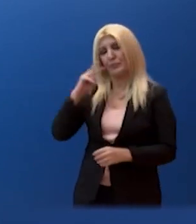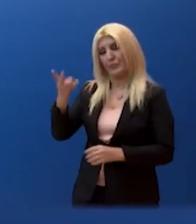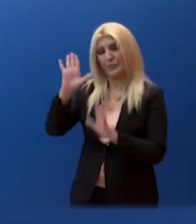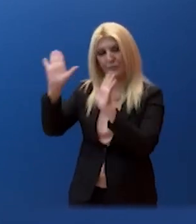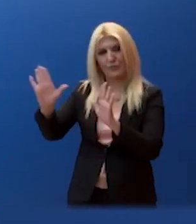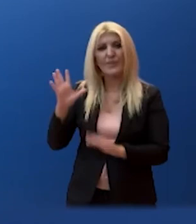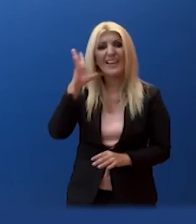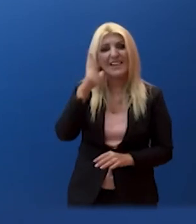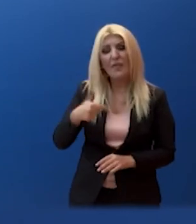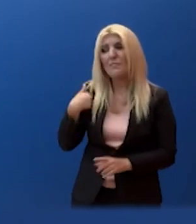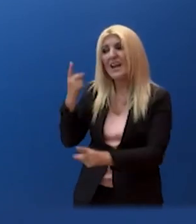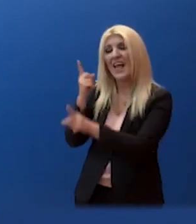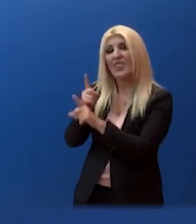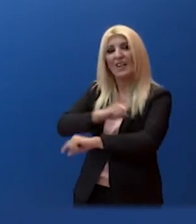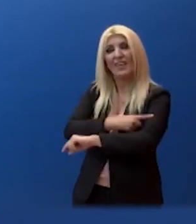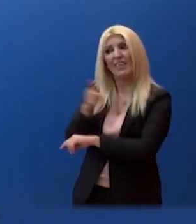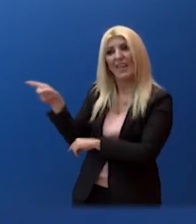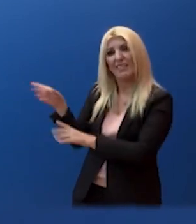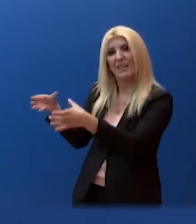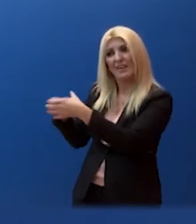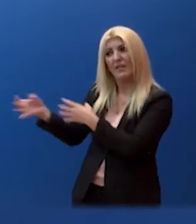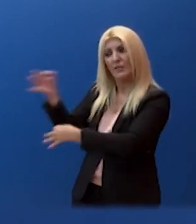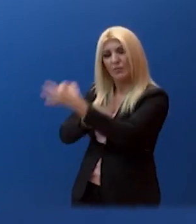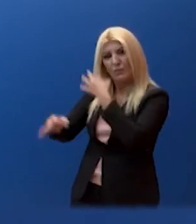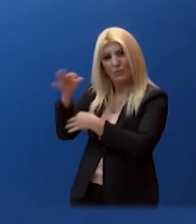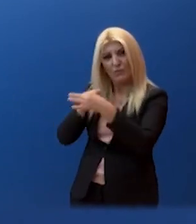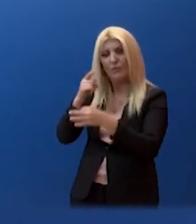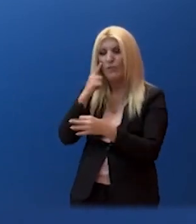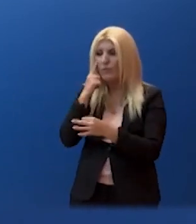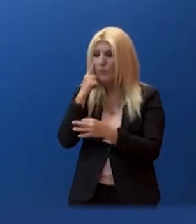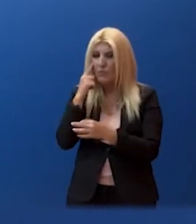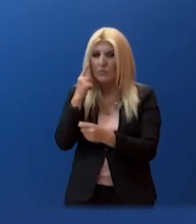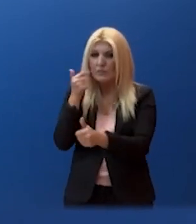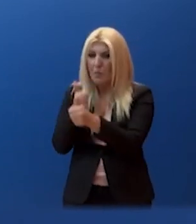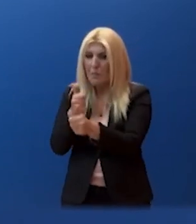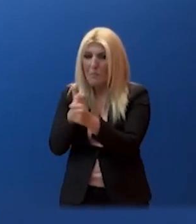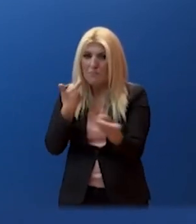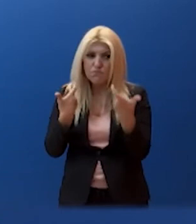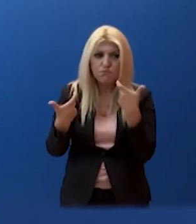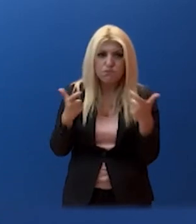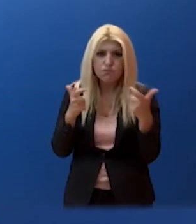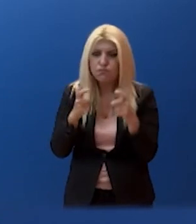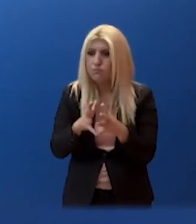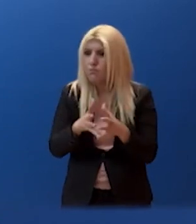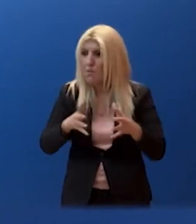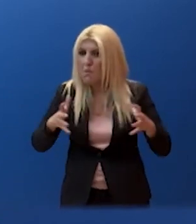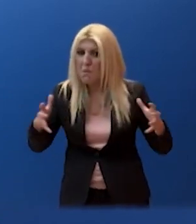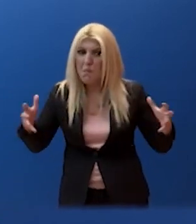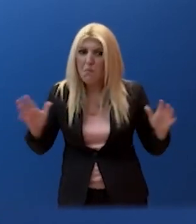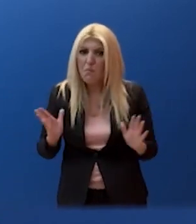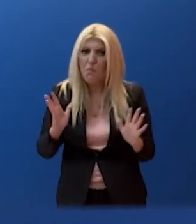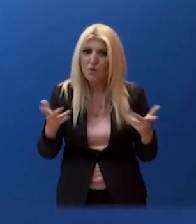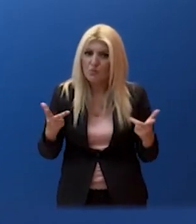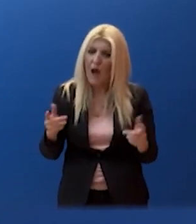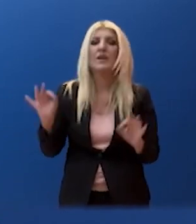από τους ειδικούς μας και από το μοντέλο το οποίο έχουν για να προλέπουν την εξέλιξη της πανδημίας. Έχουμε τις συναντήσεις μας σε επίπεδο